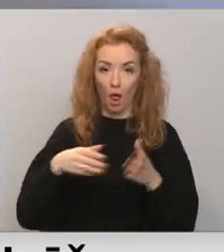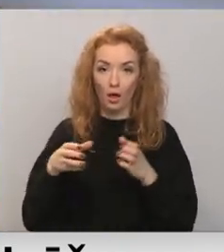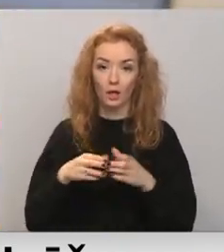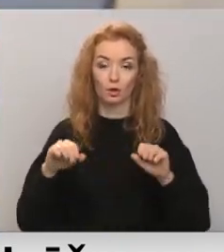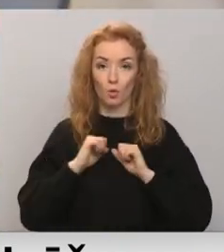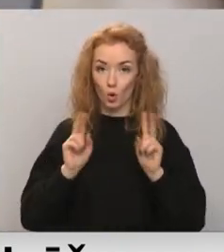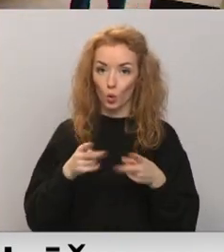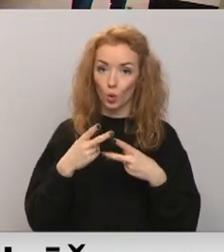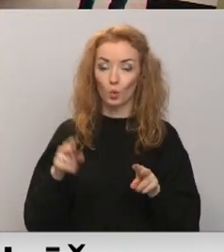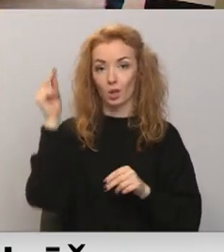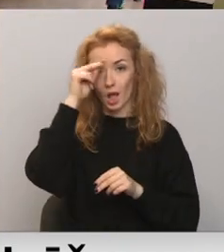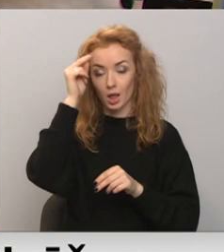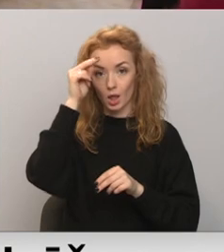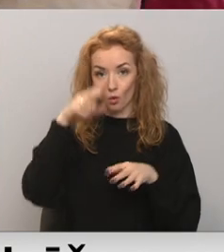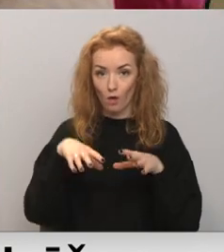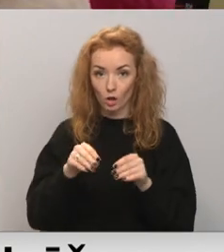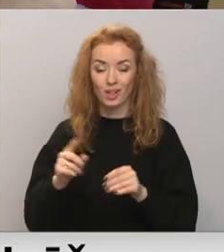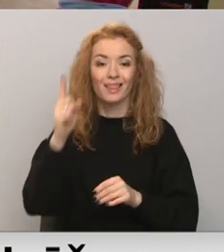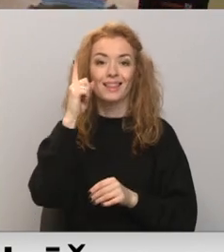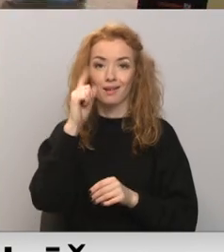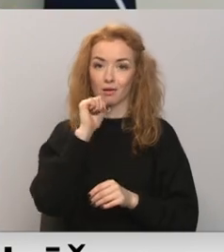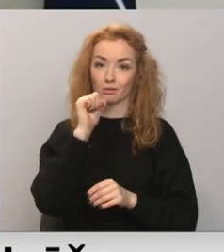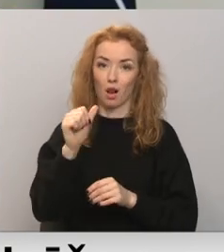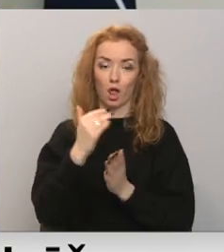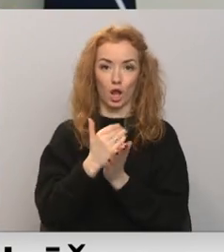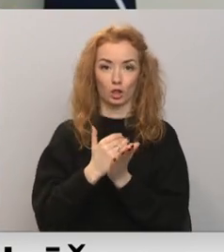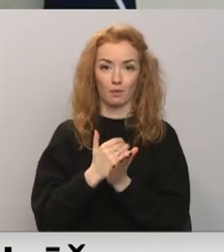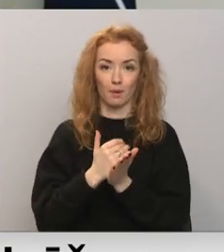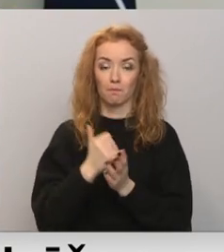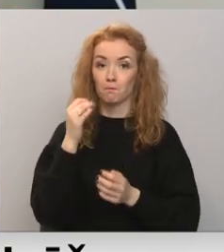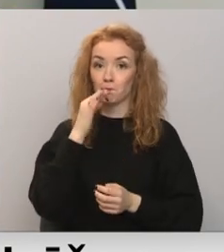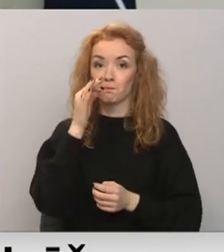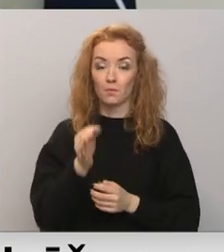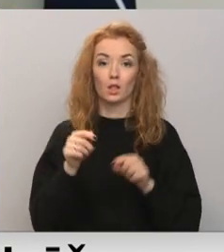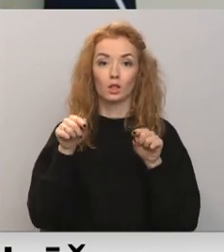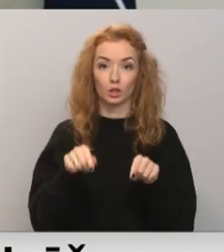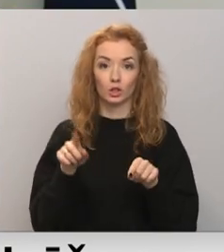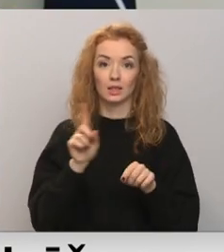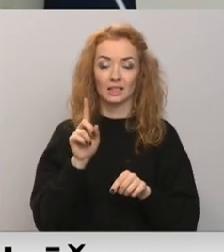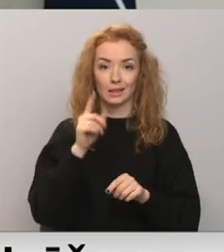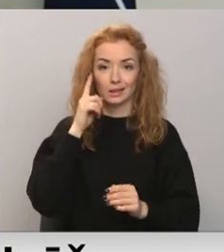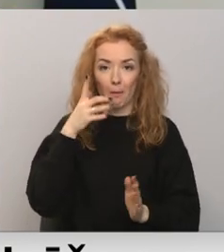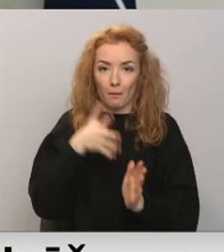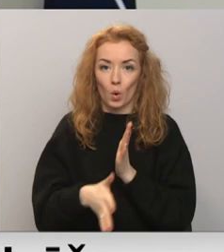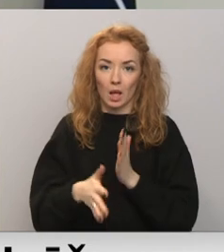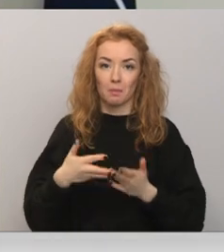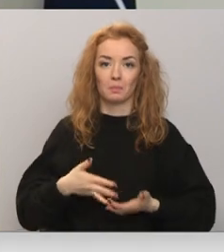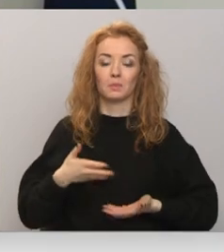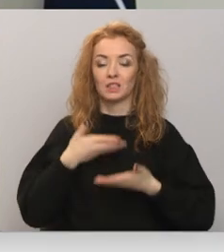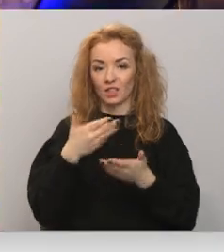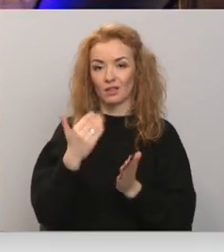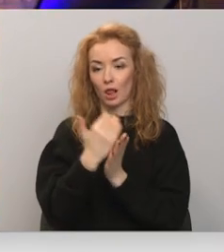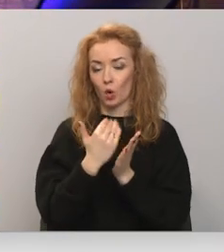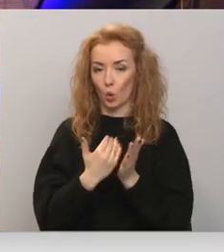klubu un amatīru treniņu veikšanu tikai zaļajā režīmā. Šie ir saprotami dzīves slikumi kaut kādam